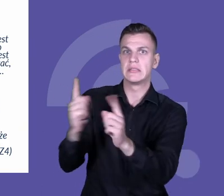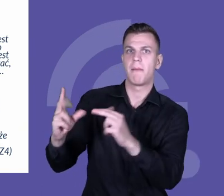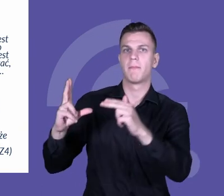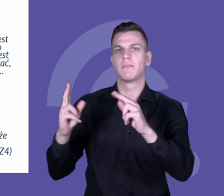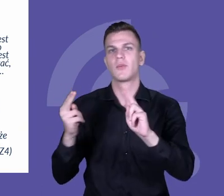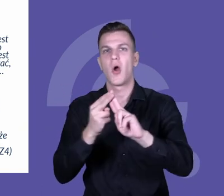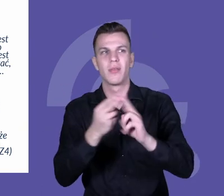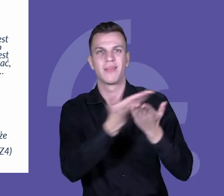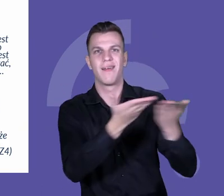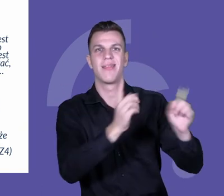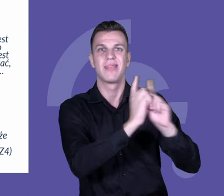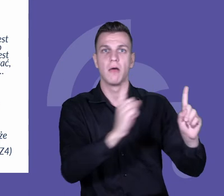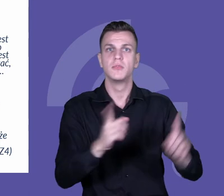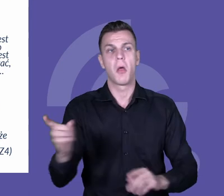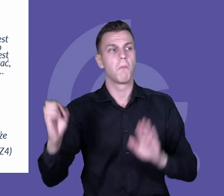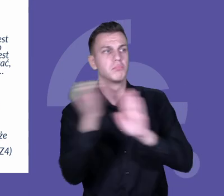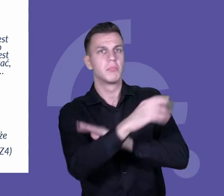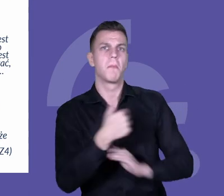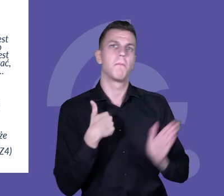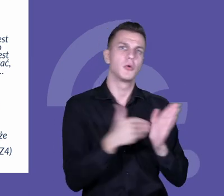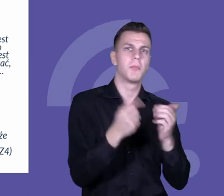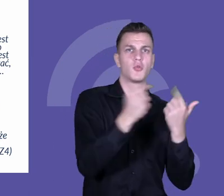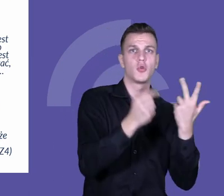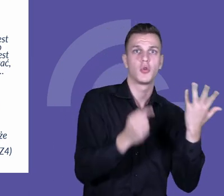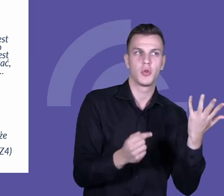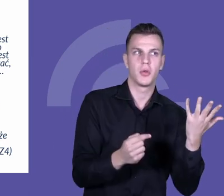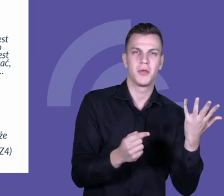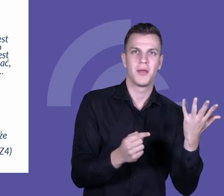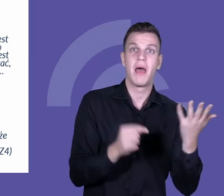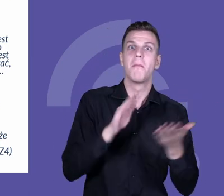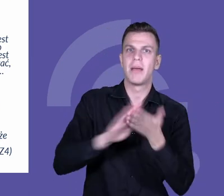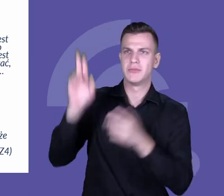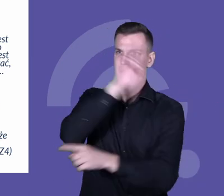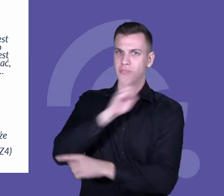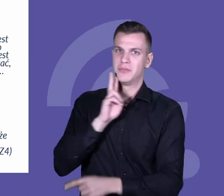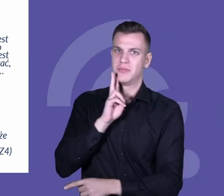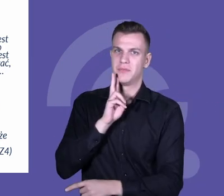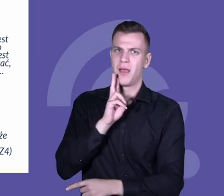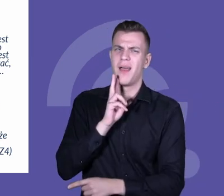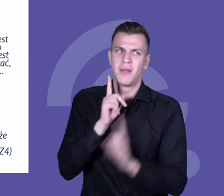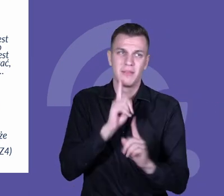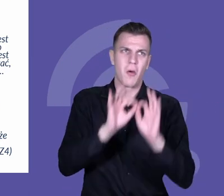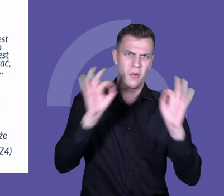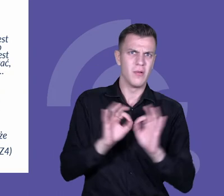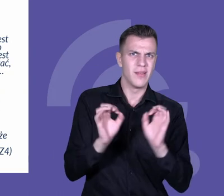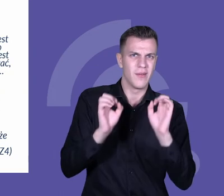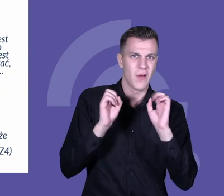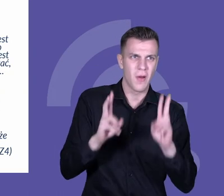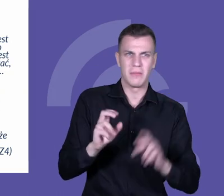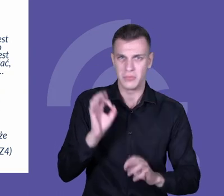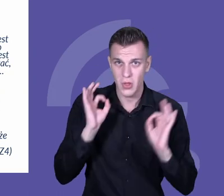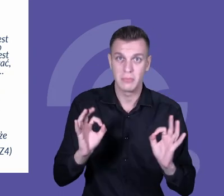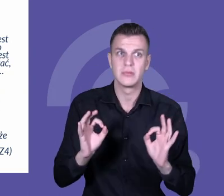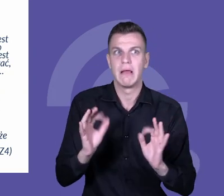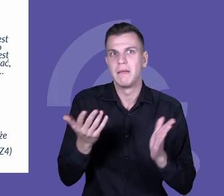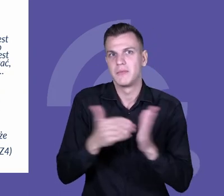nauczyciela, że potrzebują to i to. Z jednej strony dobrze, z drugiej strony jest to więcej pracy, ale jest to jeden z właśnie przejawów tych